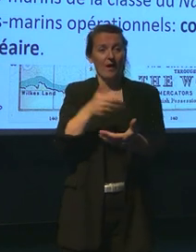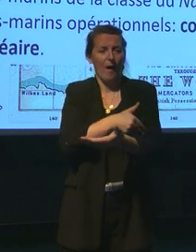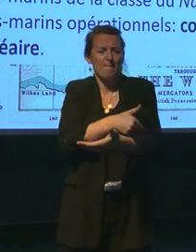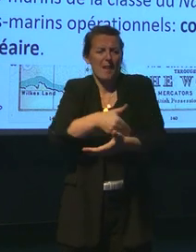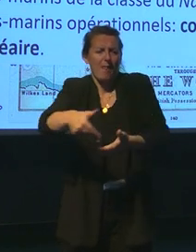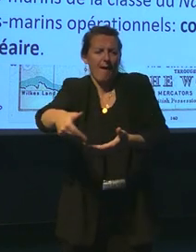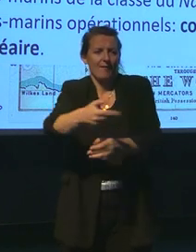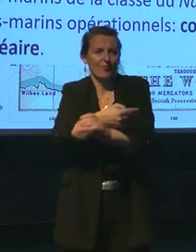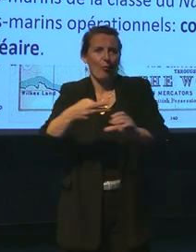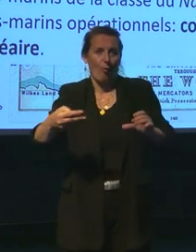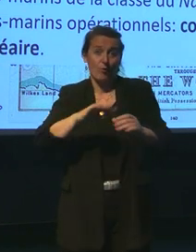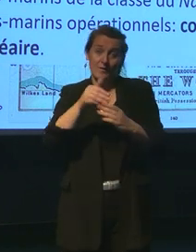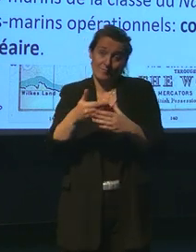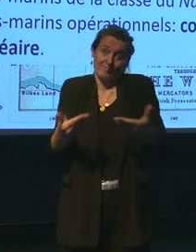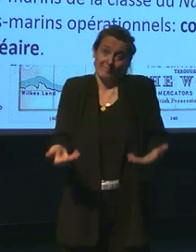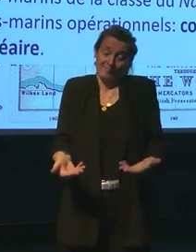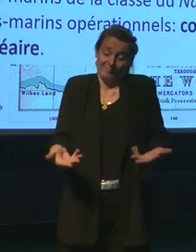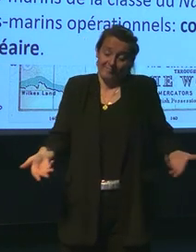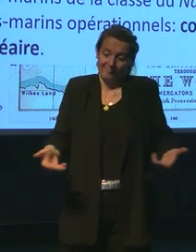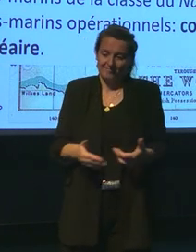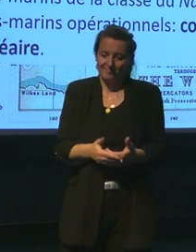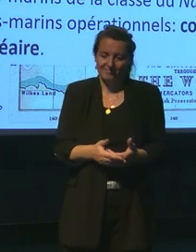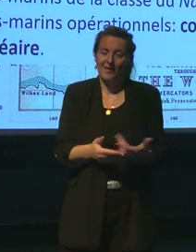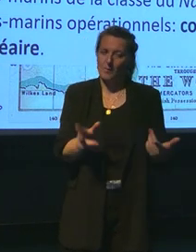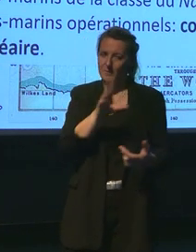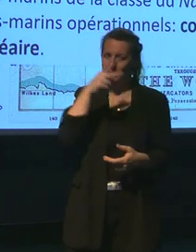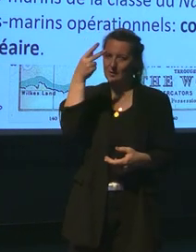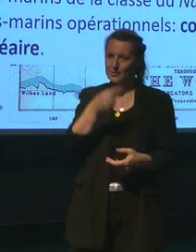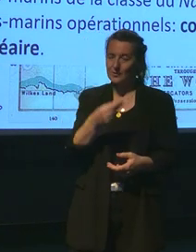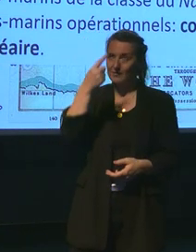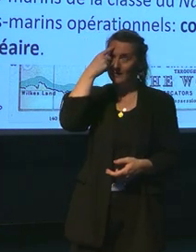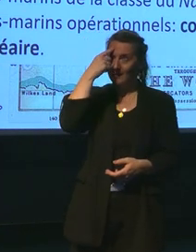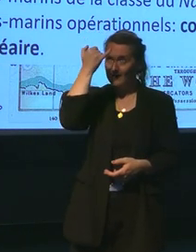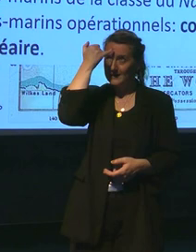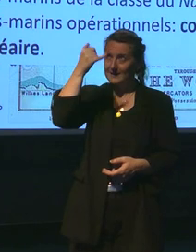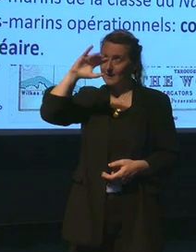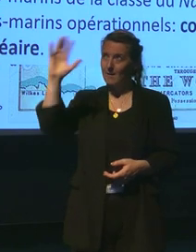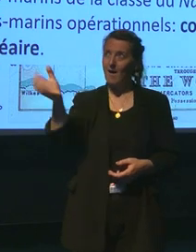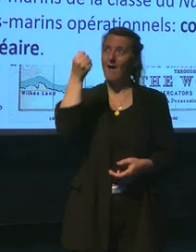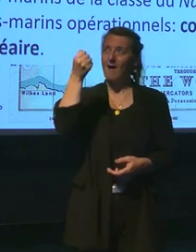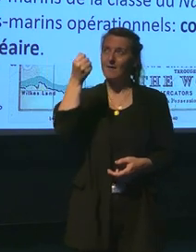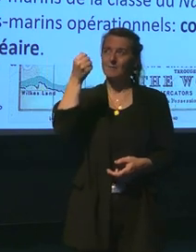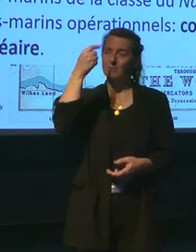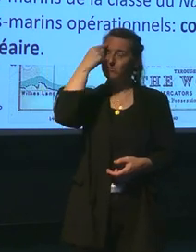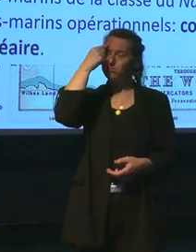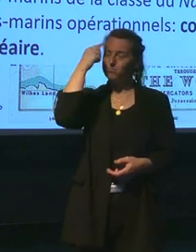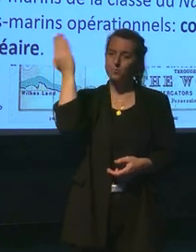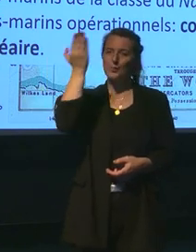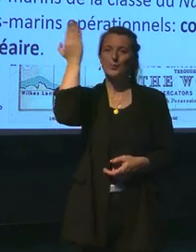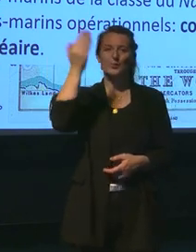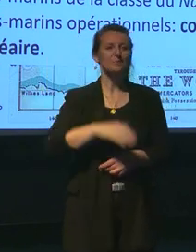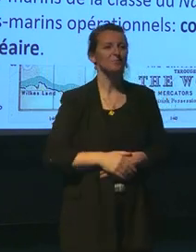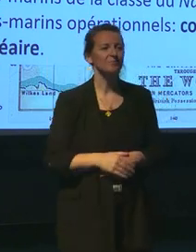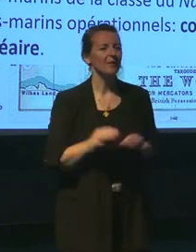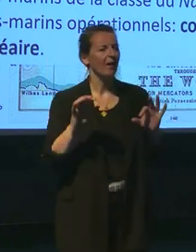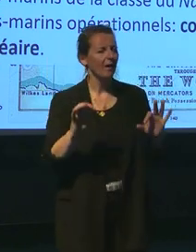l'ère du temps. Donc, c'était un peu un génie de Jules Verne d'avoir attaqué cette idée. Alors, on répond quand même à la question, est-ce